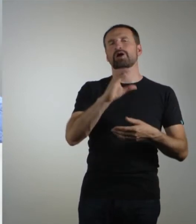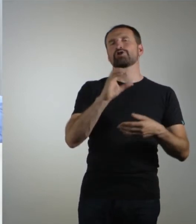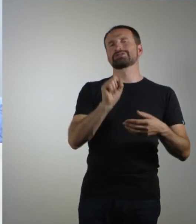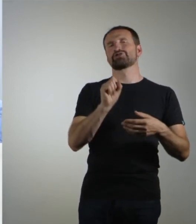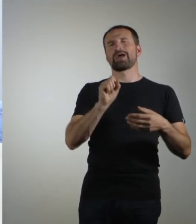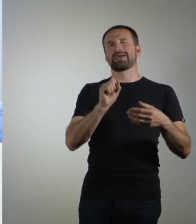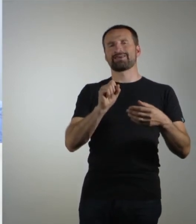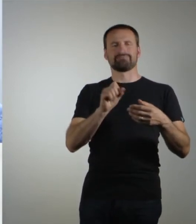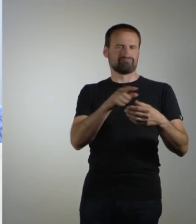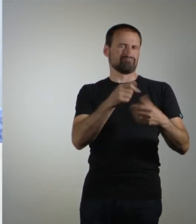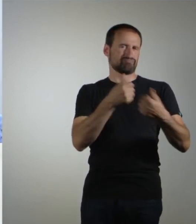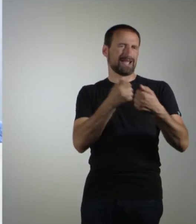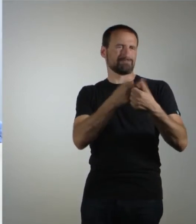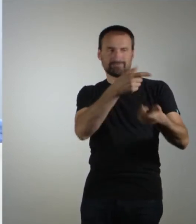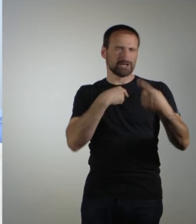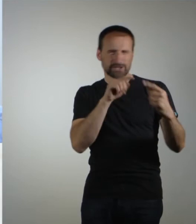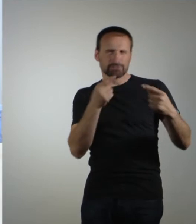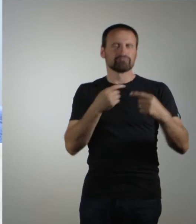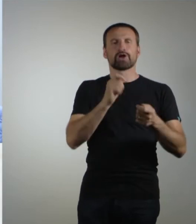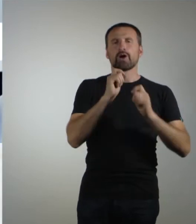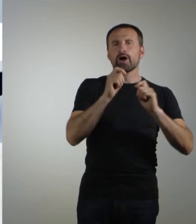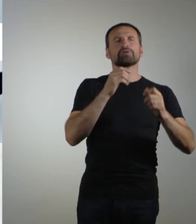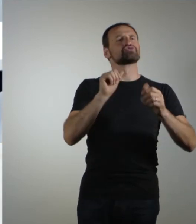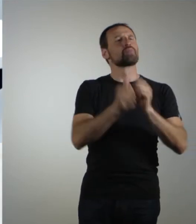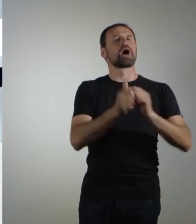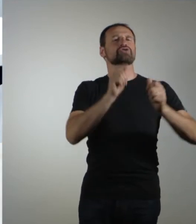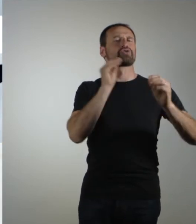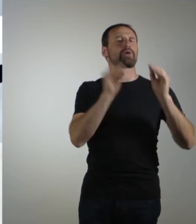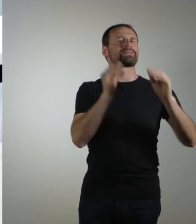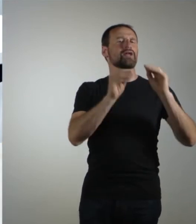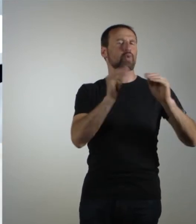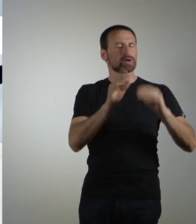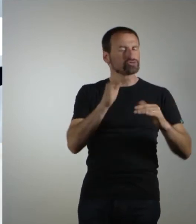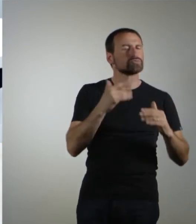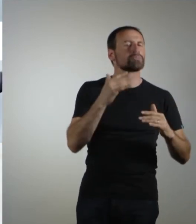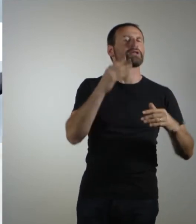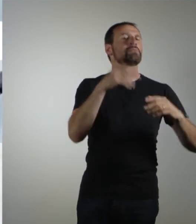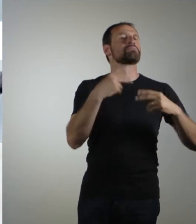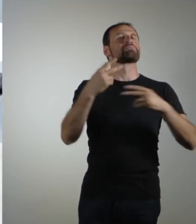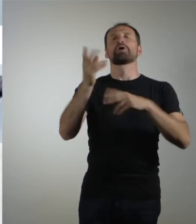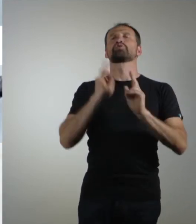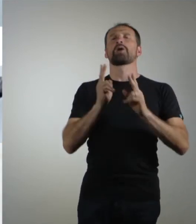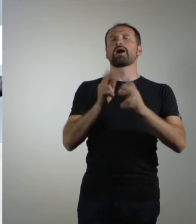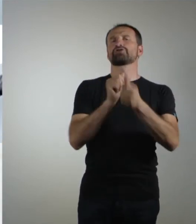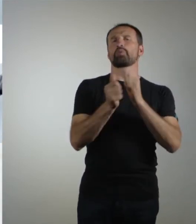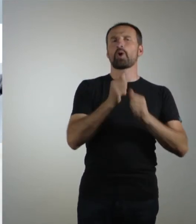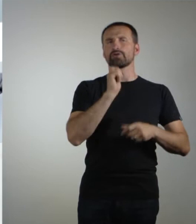bin dann darüber an den normalen Games-Journalismus gekommen, habe über Videospiele berichtet und irgendwann haben sich dann die Wege von Funky und mir gekreuzt.